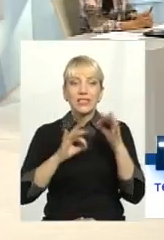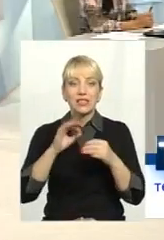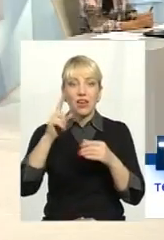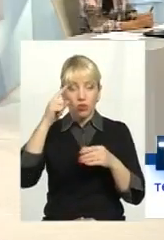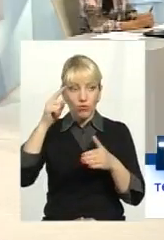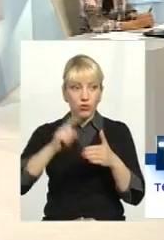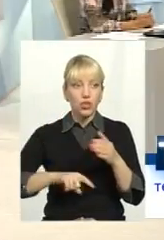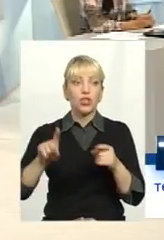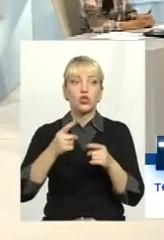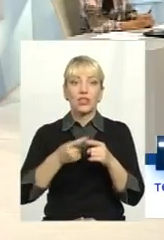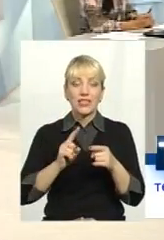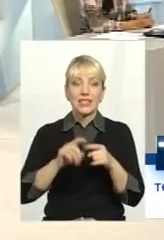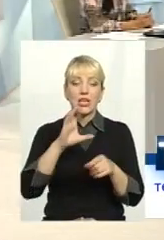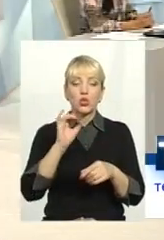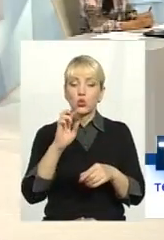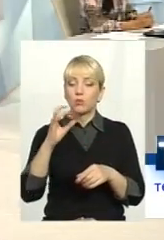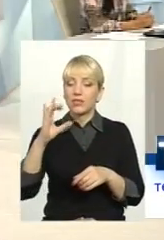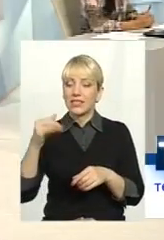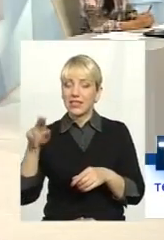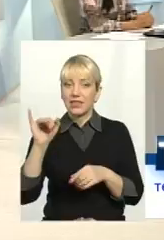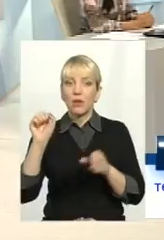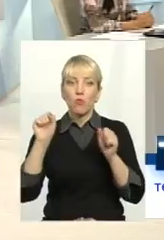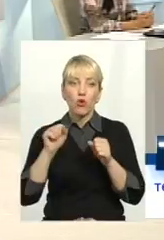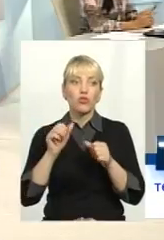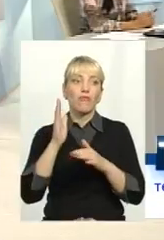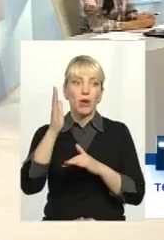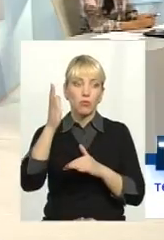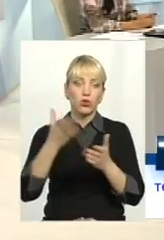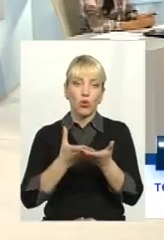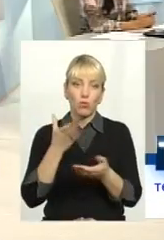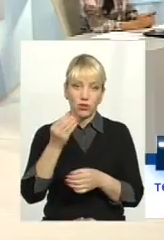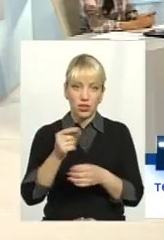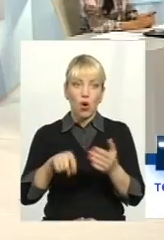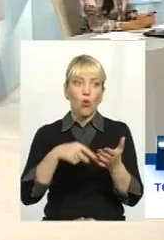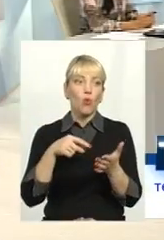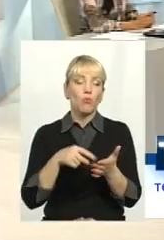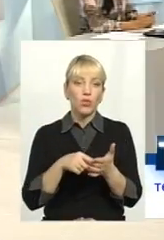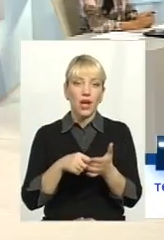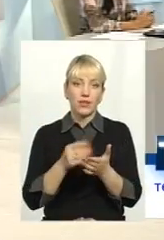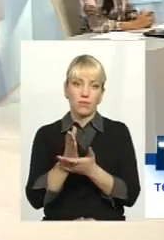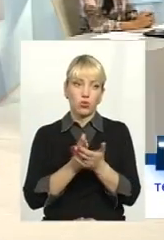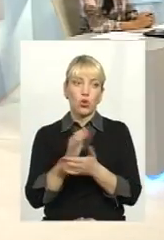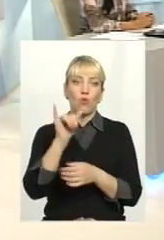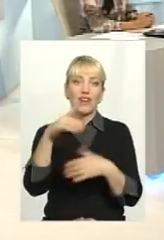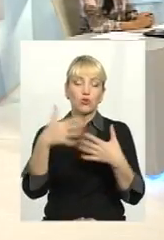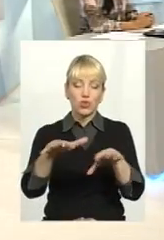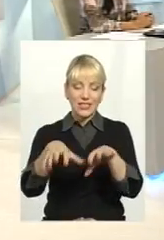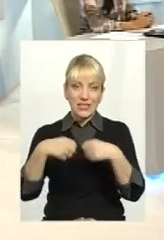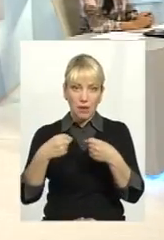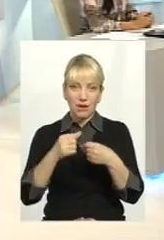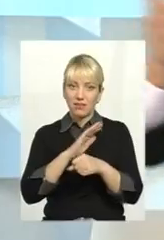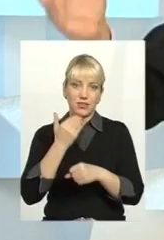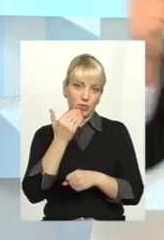вони зможуть на ці субсидії оплатити в майбутньому комунальні послуги. Нічого ви не зможете. Вас вже забирають, не